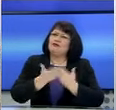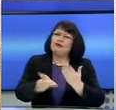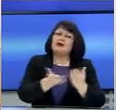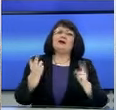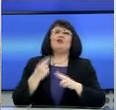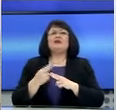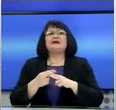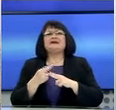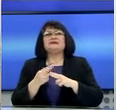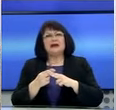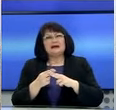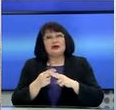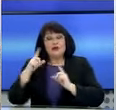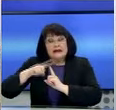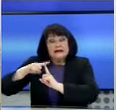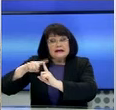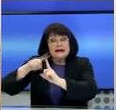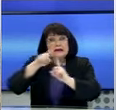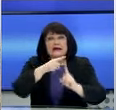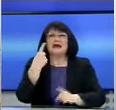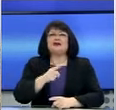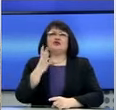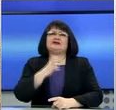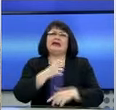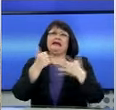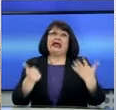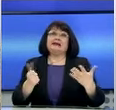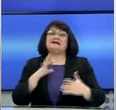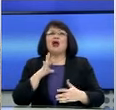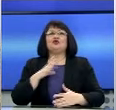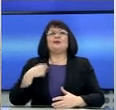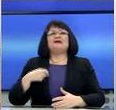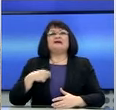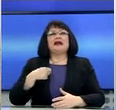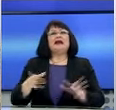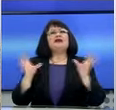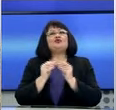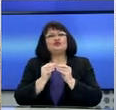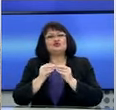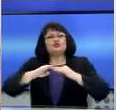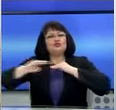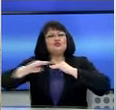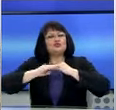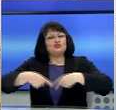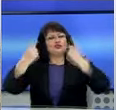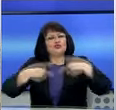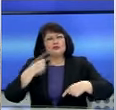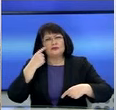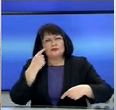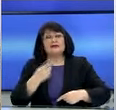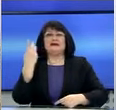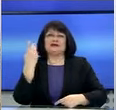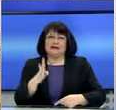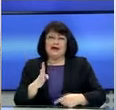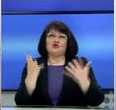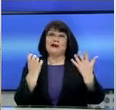είναι η συμβολή τους σε επίπεδο τέστινγκ με 146 στελέχη που έχουν διατεθεί για τους ελέγχους στις πύλες εισόδου και 390